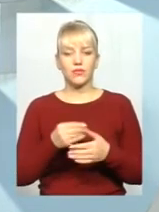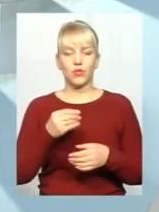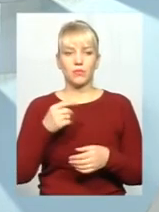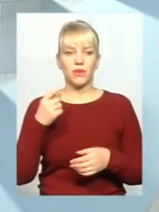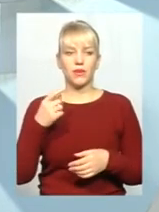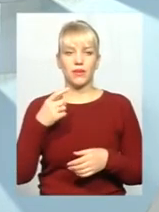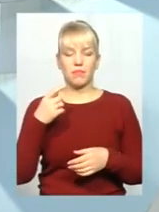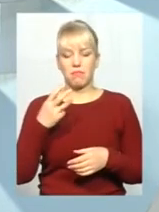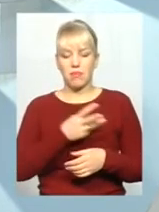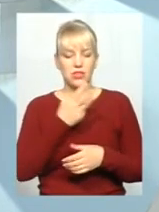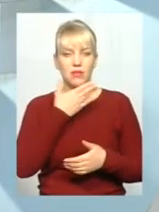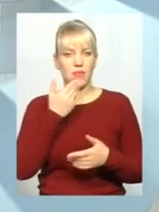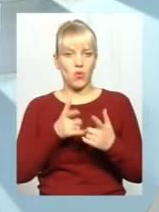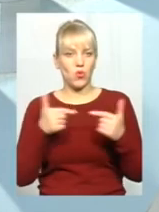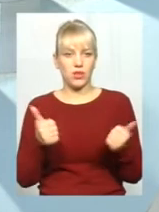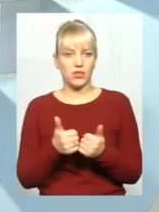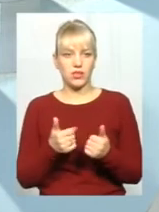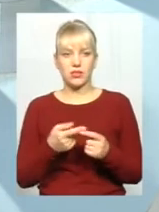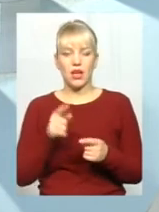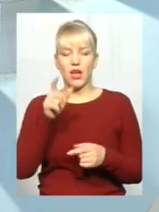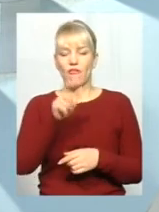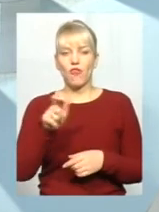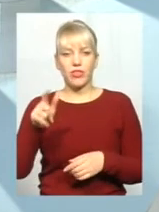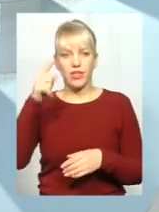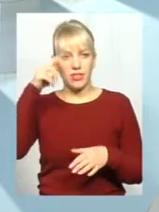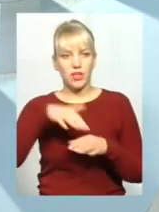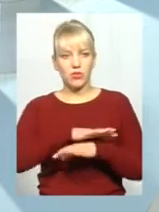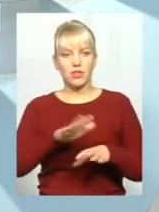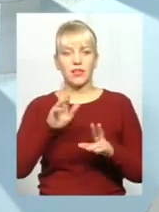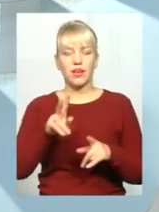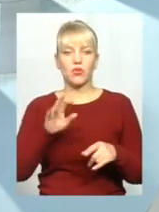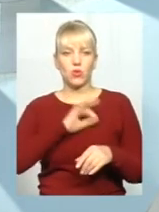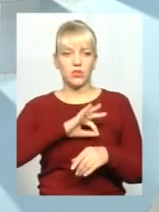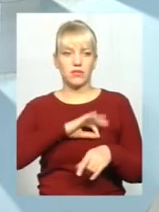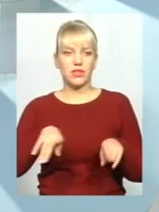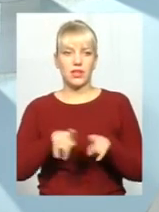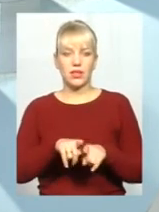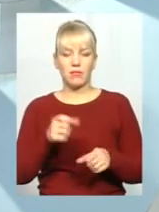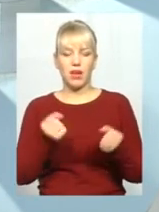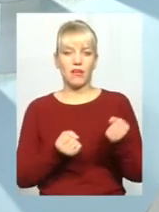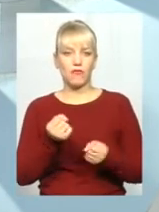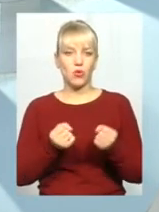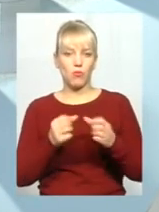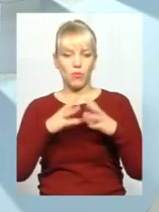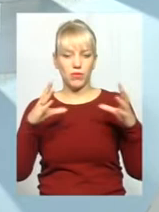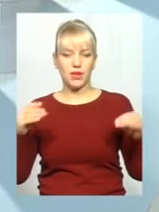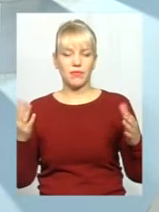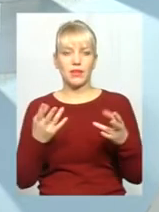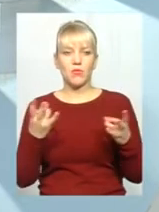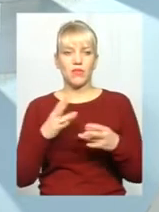організацій. Вони не усвідомлюють того, як користуватися такими автомобілями, які мають бути документи.